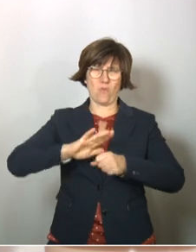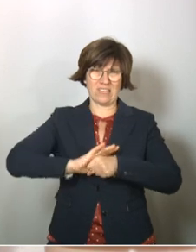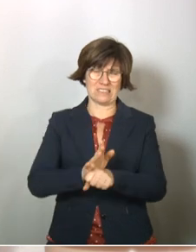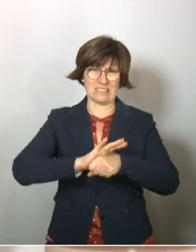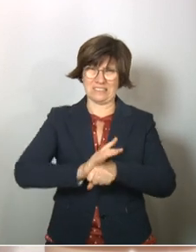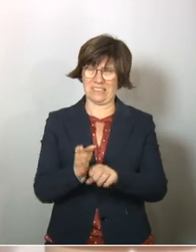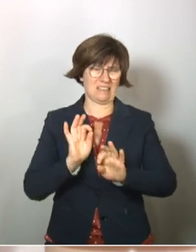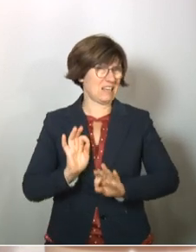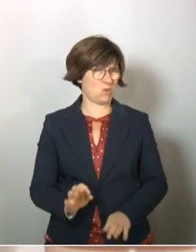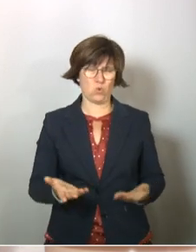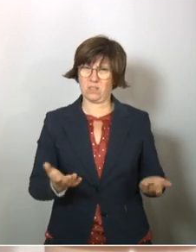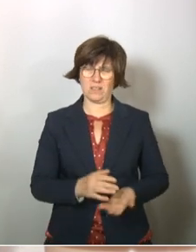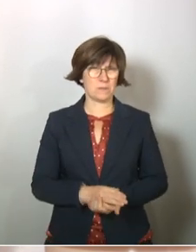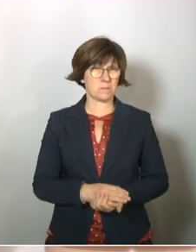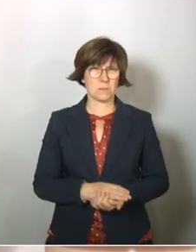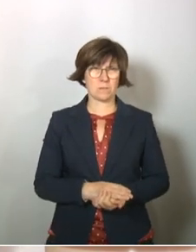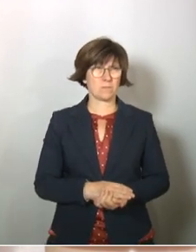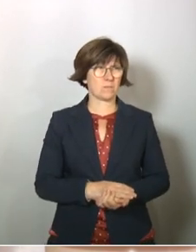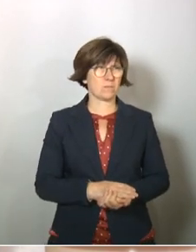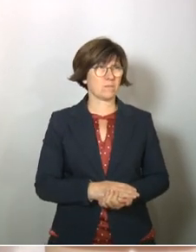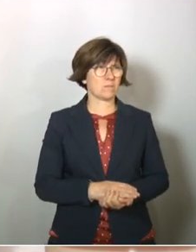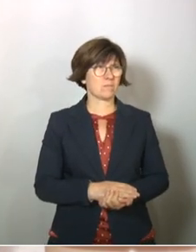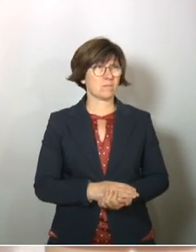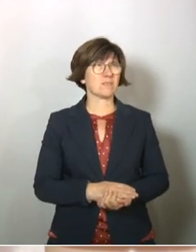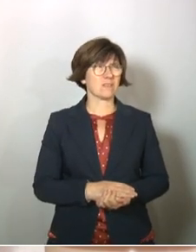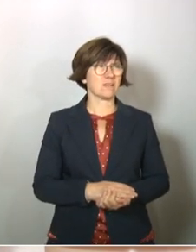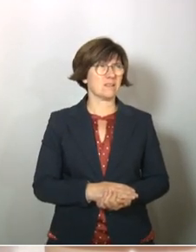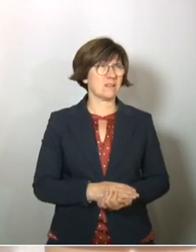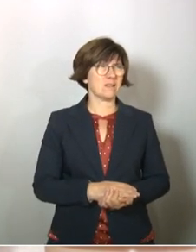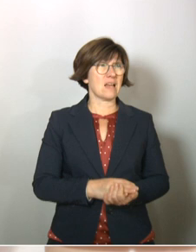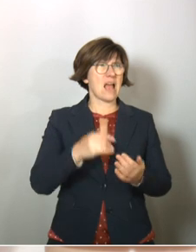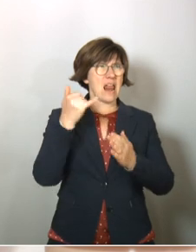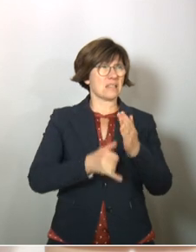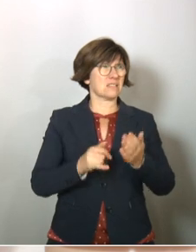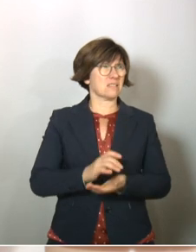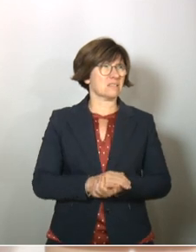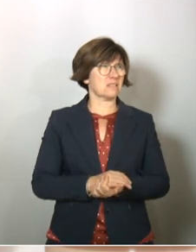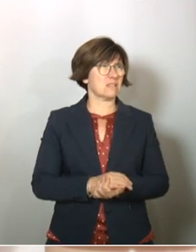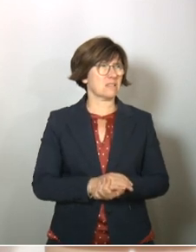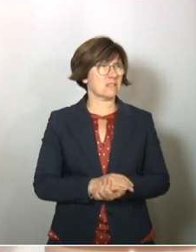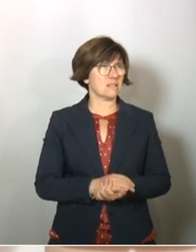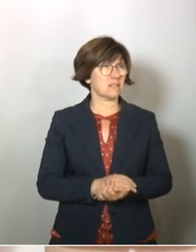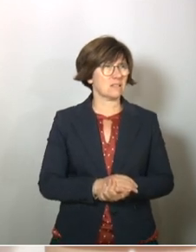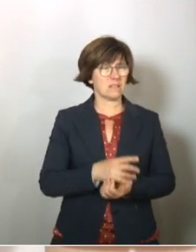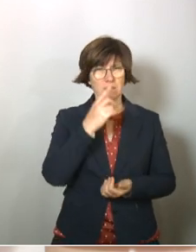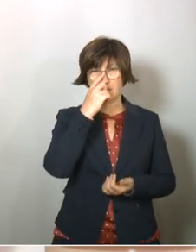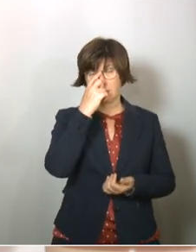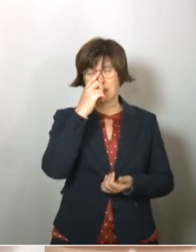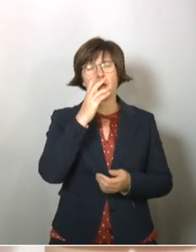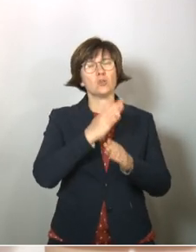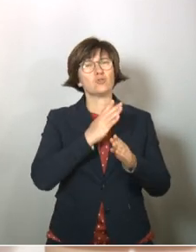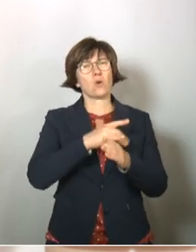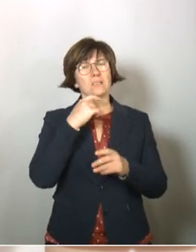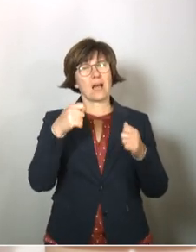verkommt. Frau Dr. Aufstein, gehen Sie nachher auf den Schluss. Ein letztes. Also wie gesagt, die Bundesregierung